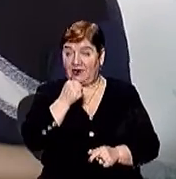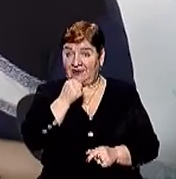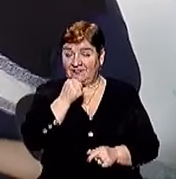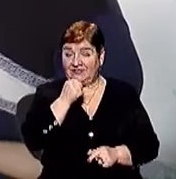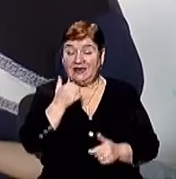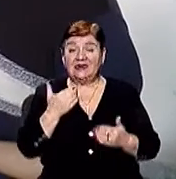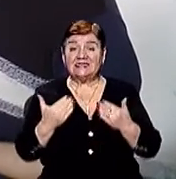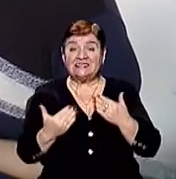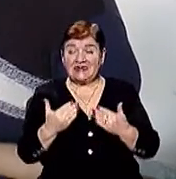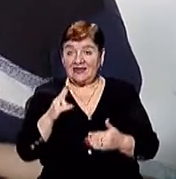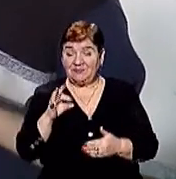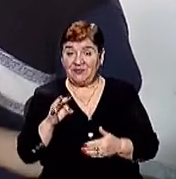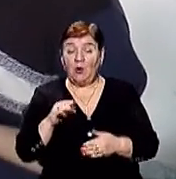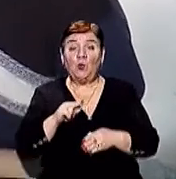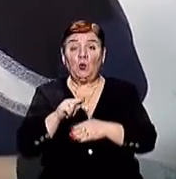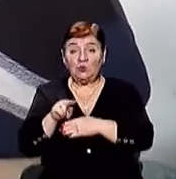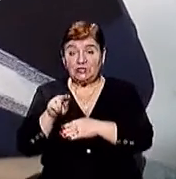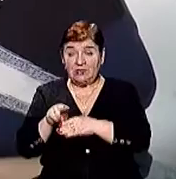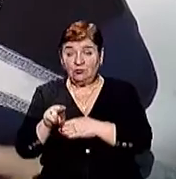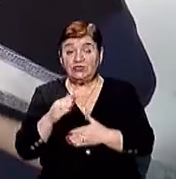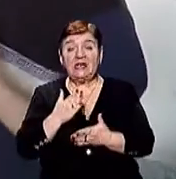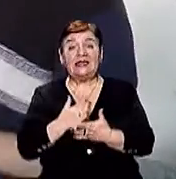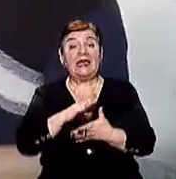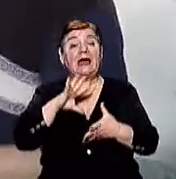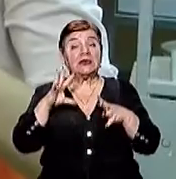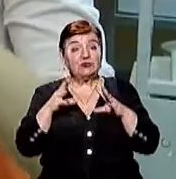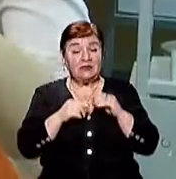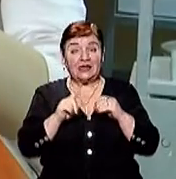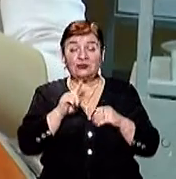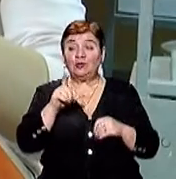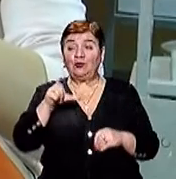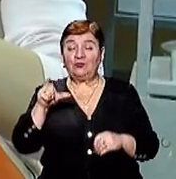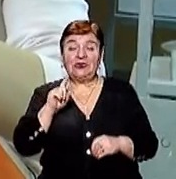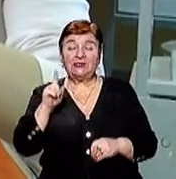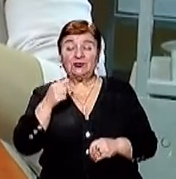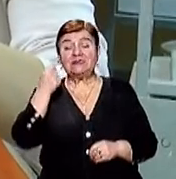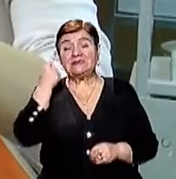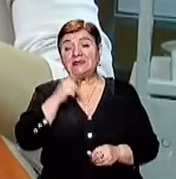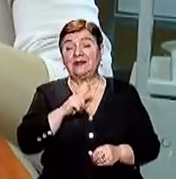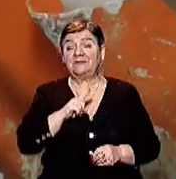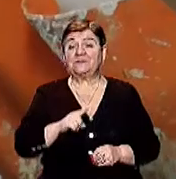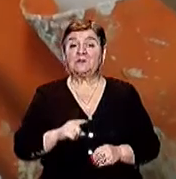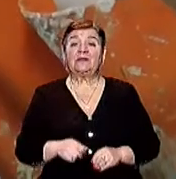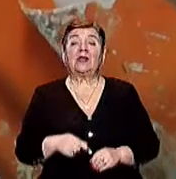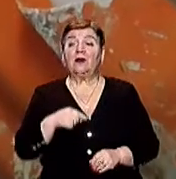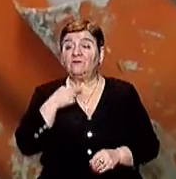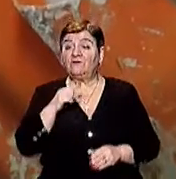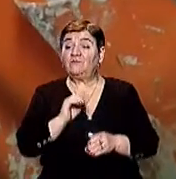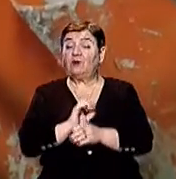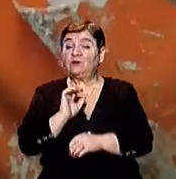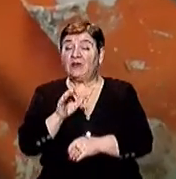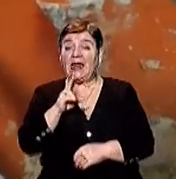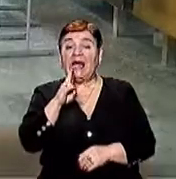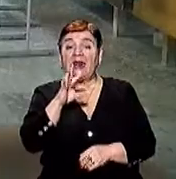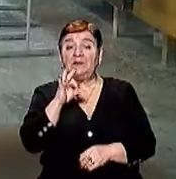ну якщо хтось вже два роки тут учиться, то вже видно результат, що людина щось це навчила Студентка першого курсу Таміла Дубів виготовляє